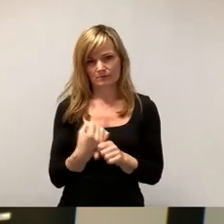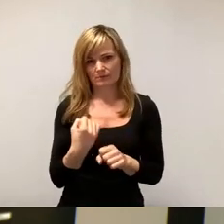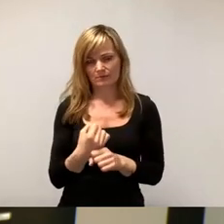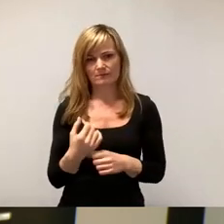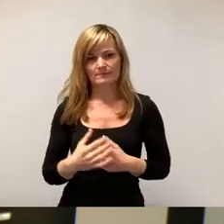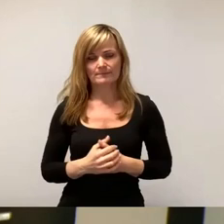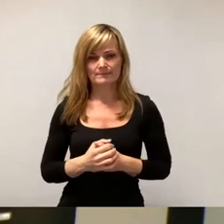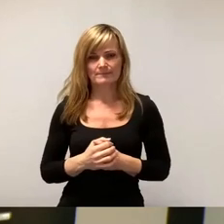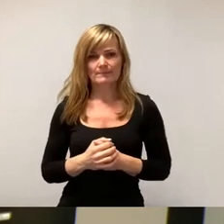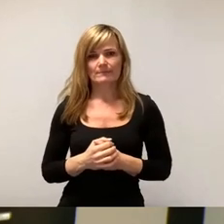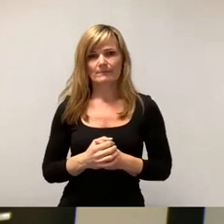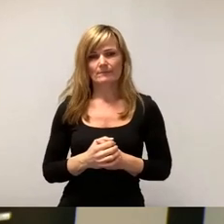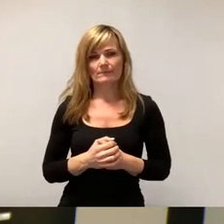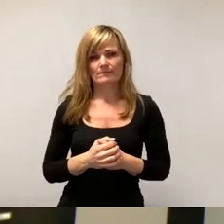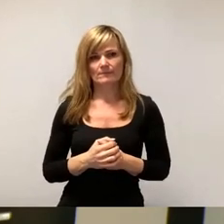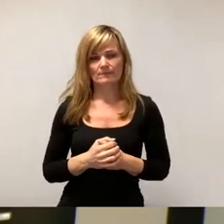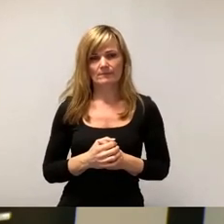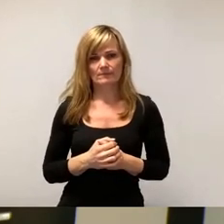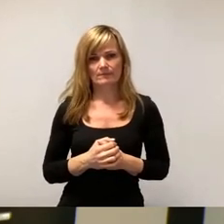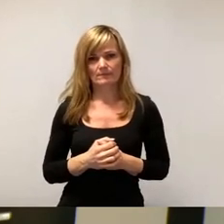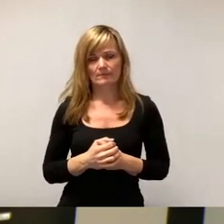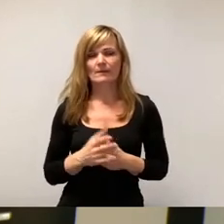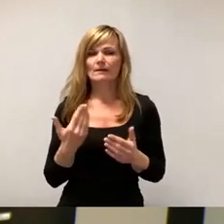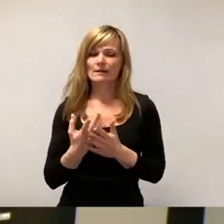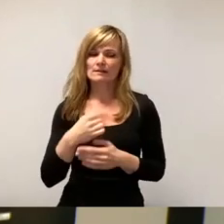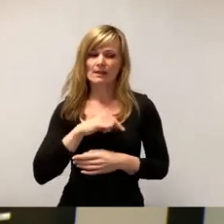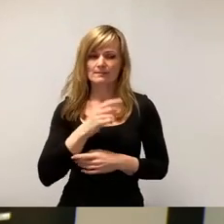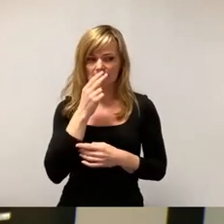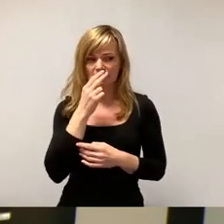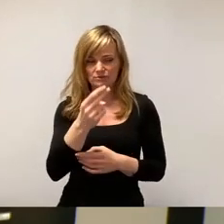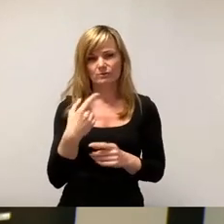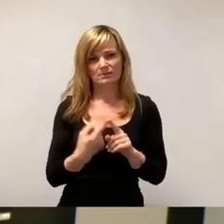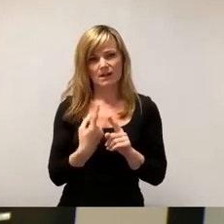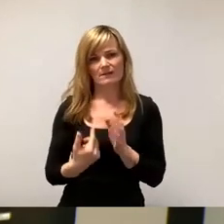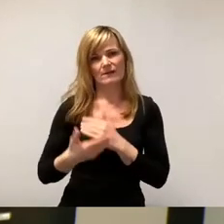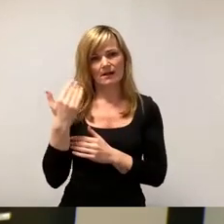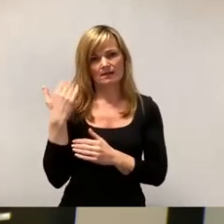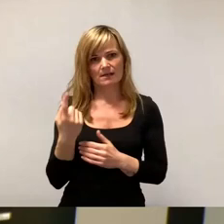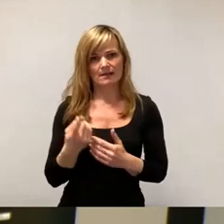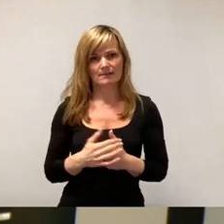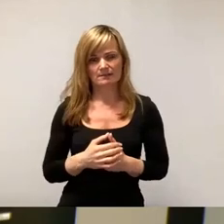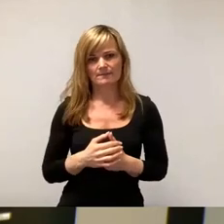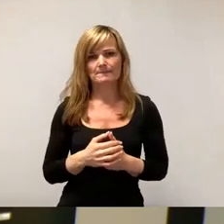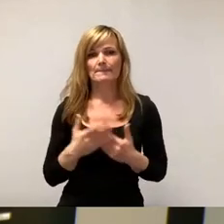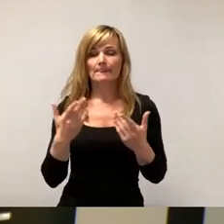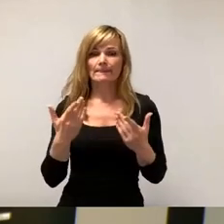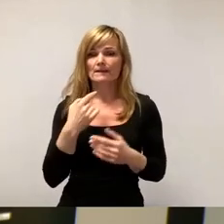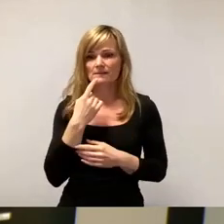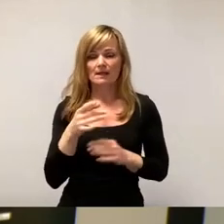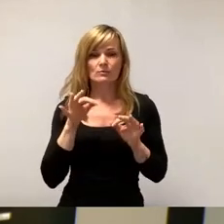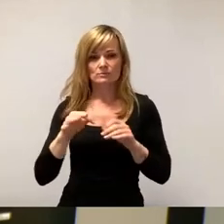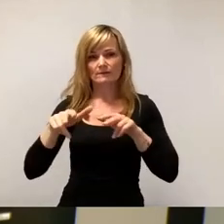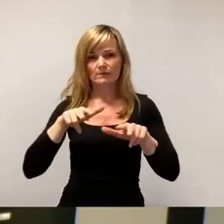Und Altlasten, ich habe mich mal ein bisschen beschäftigt mit Zahlen der Vergangenheit, weil der hier hieße, wird gut gewirtschaftet bei der DVB.